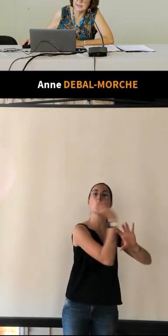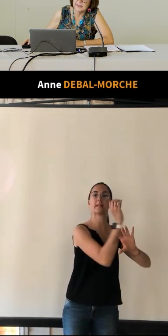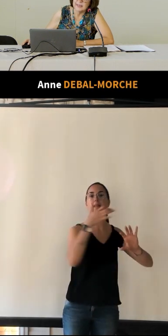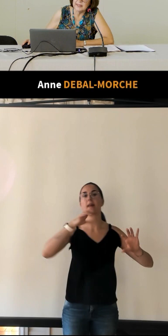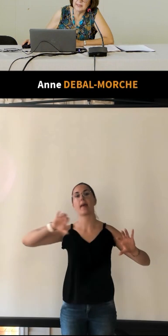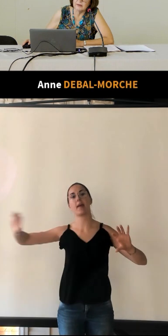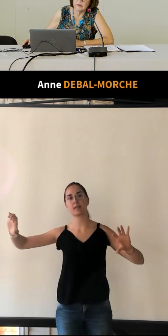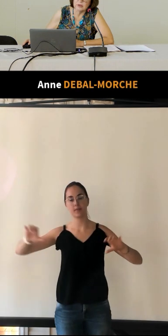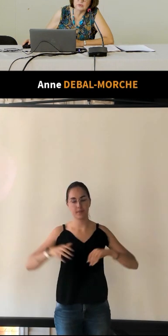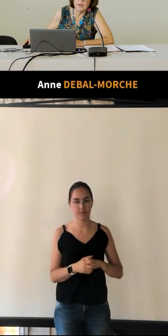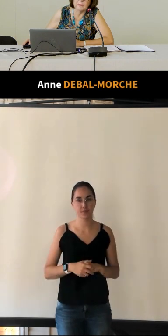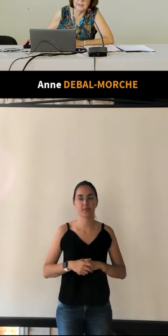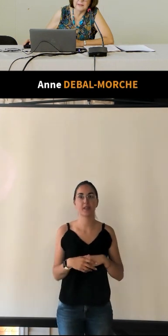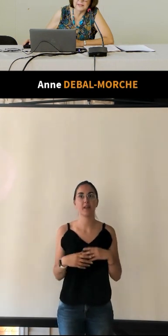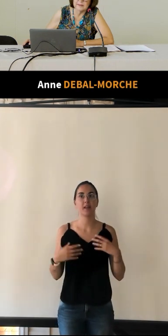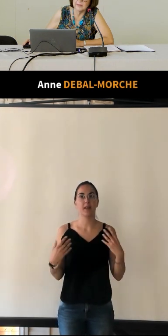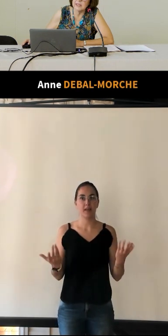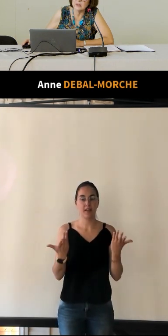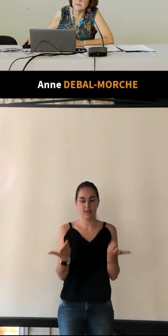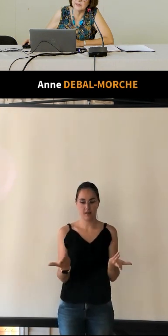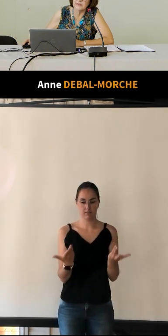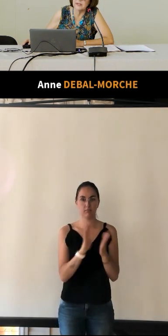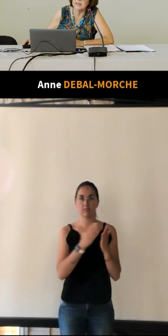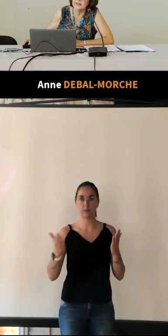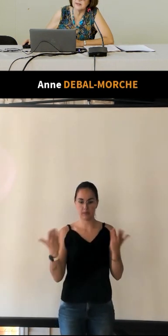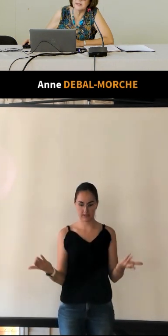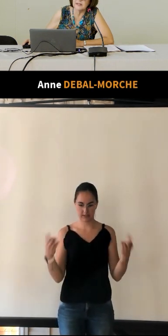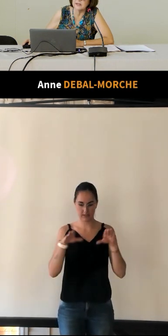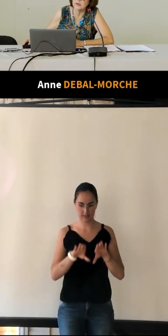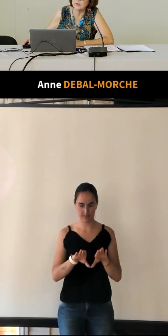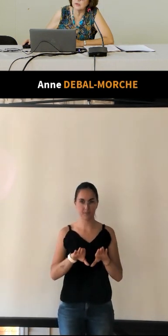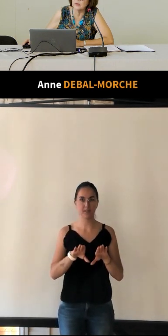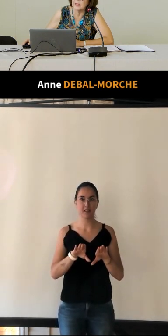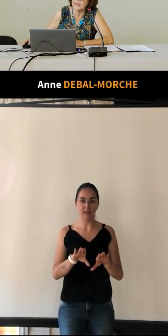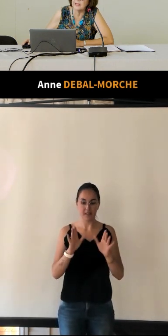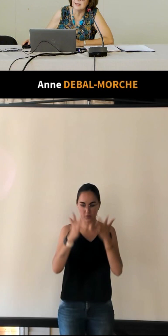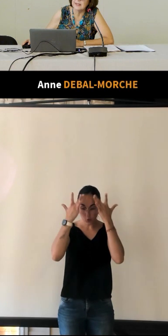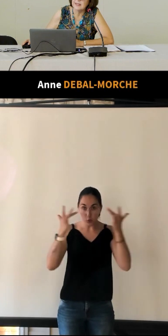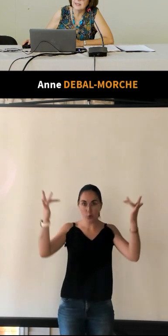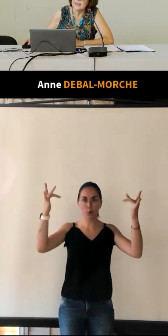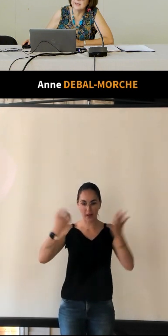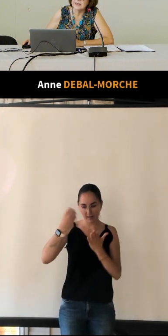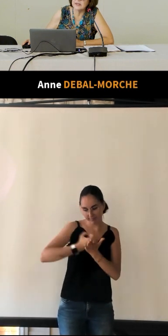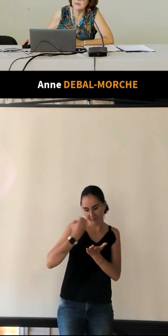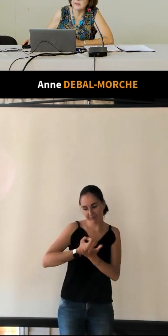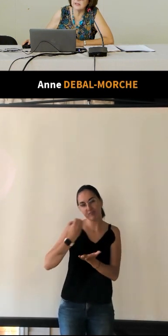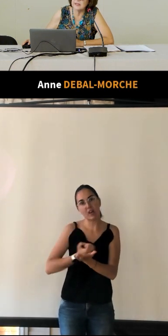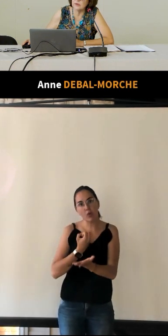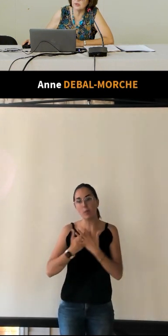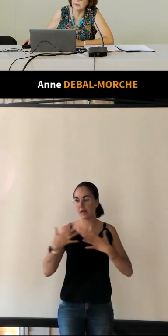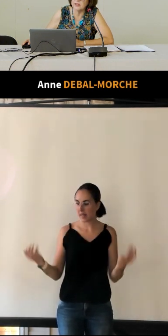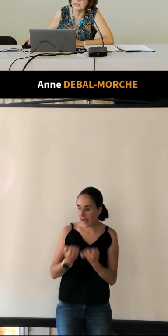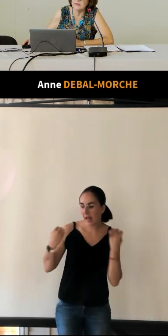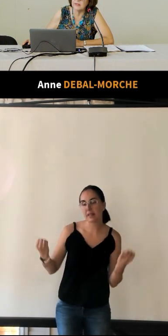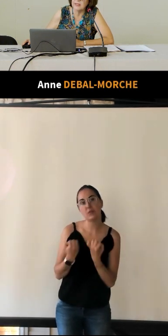et quand on rabat ces pages vous avez les distractions culturelles et là les activités